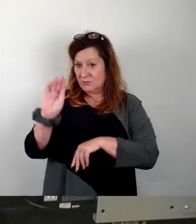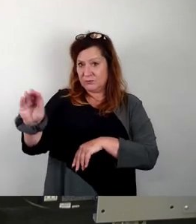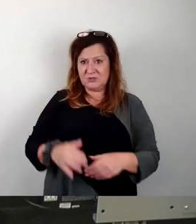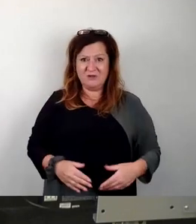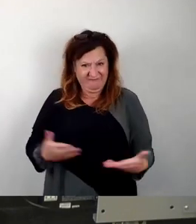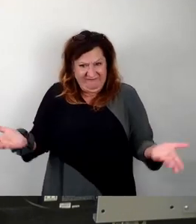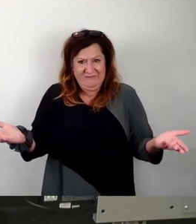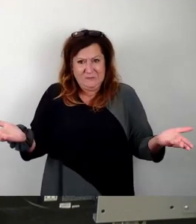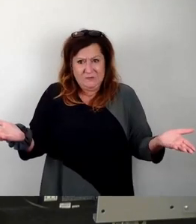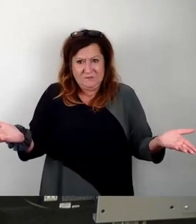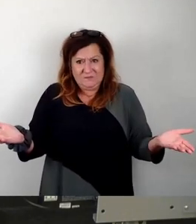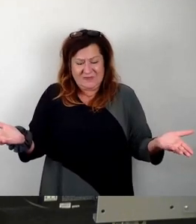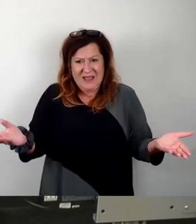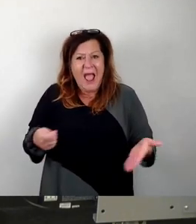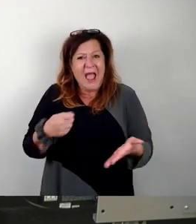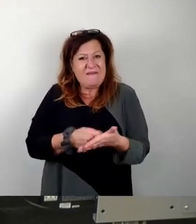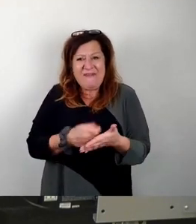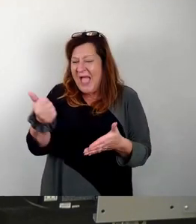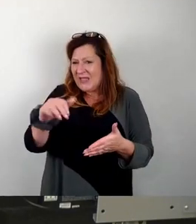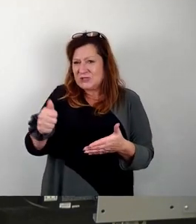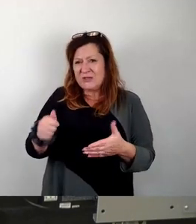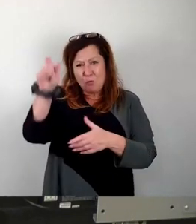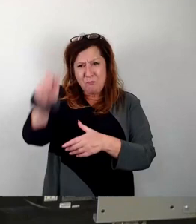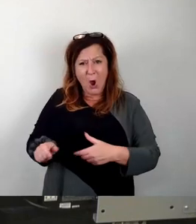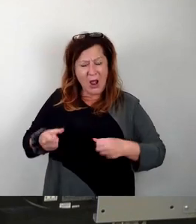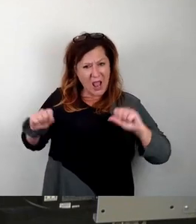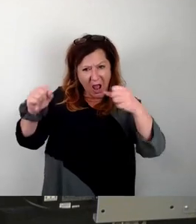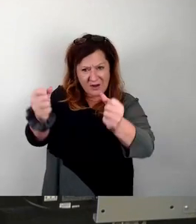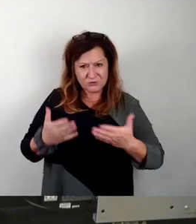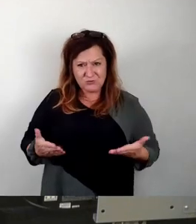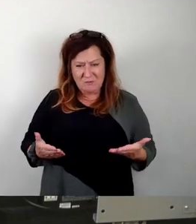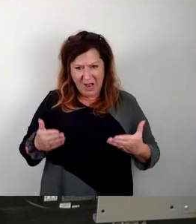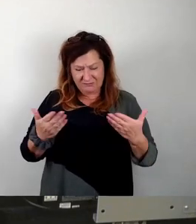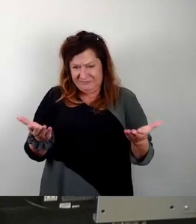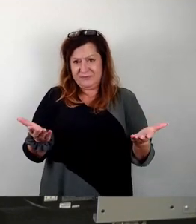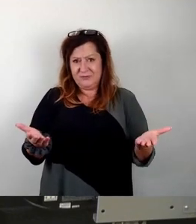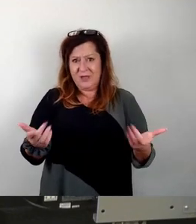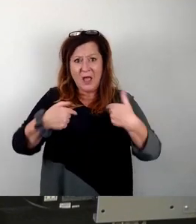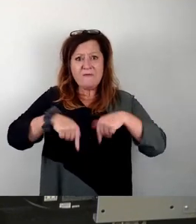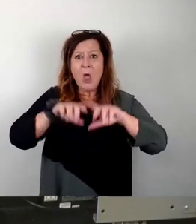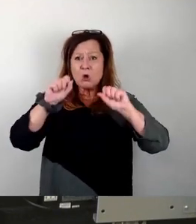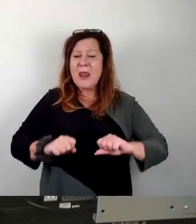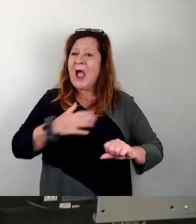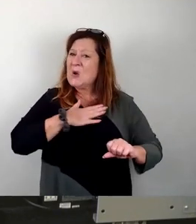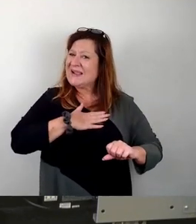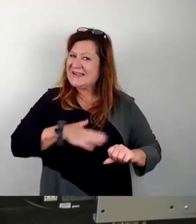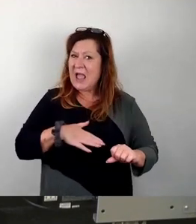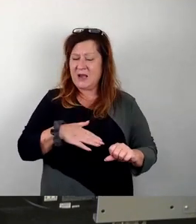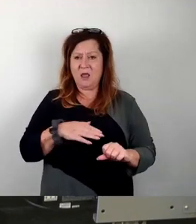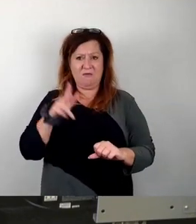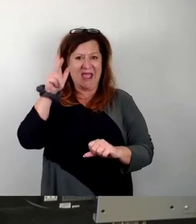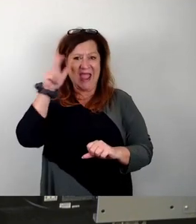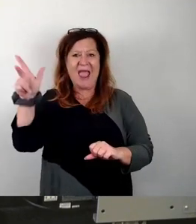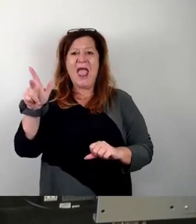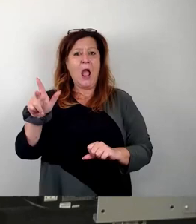Art der Wertschätzung des bürgerlichen Engagements? Und wir können auch gerne darüber sprechen, Herr Lichti, dass